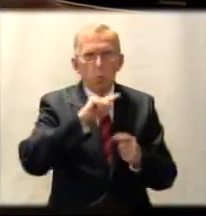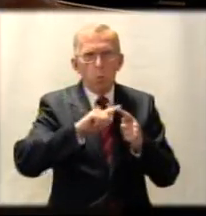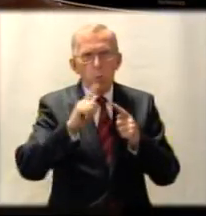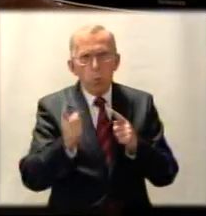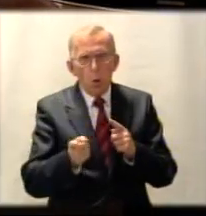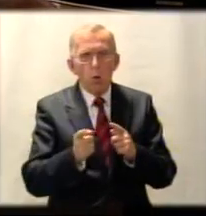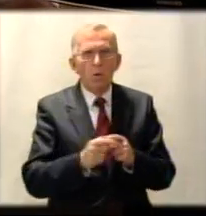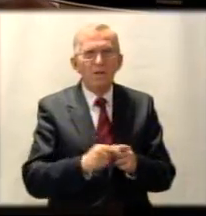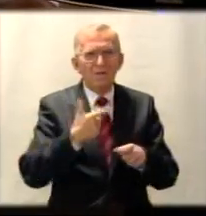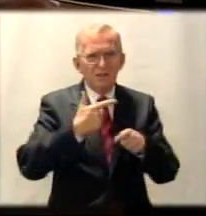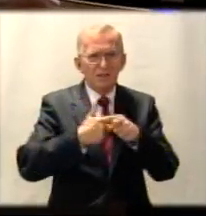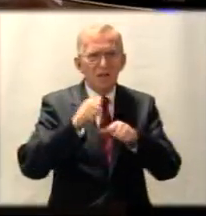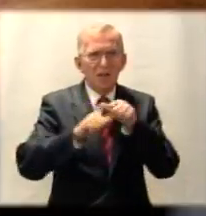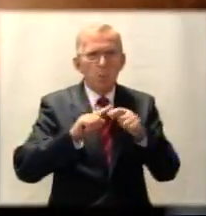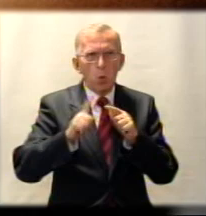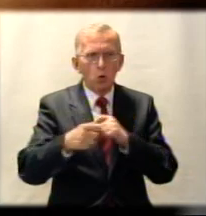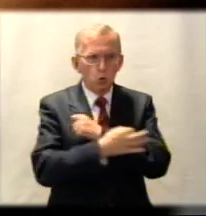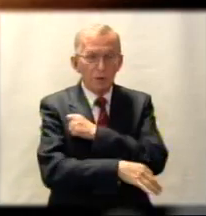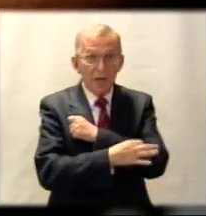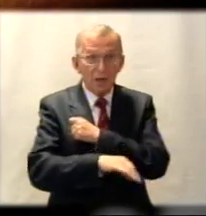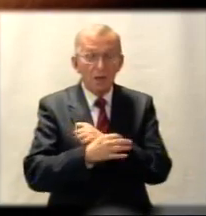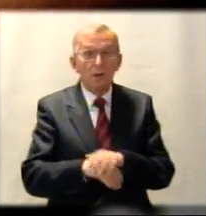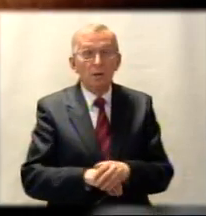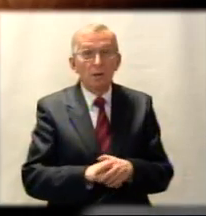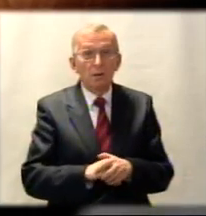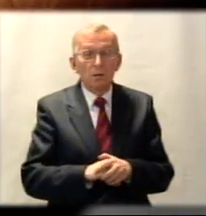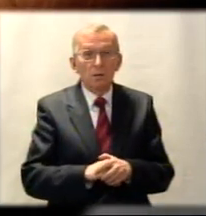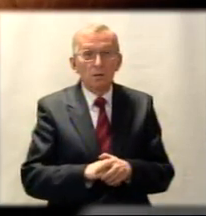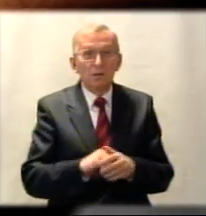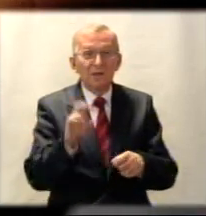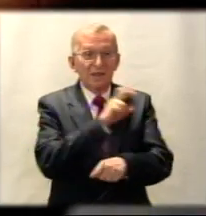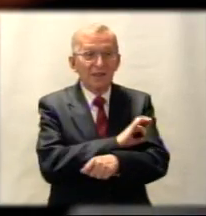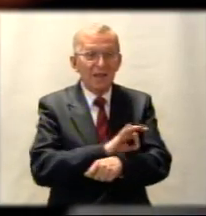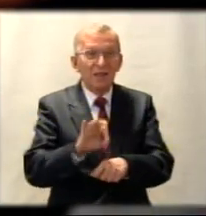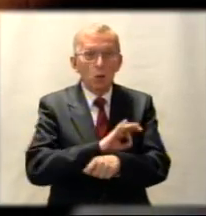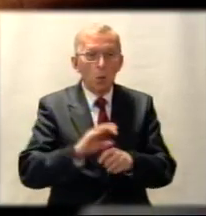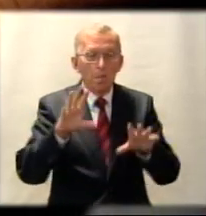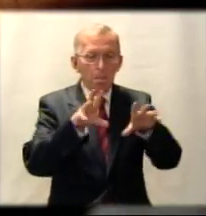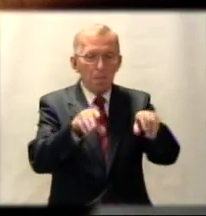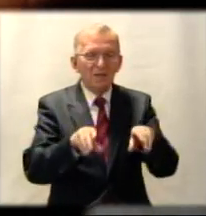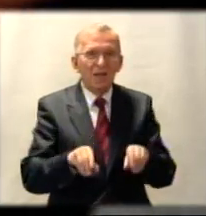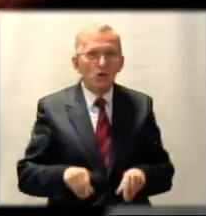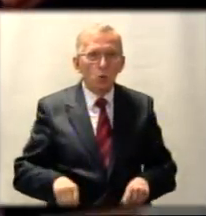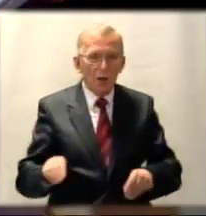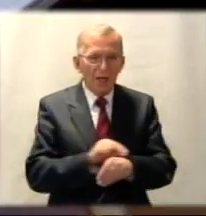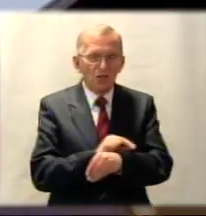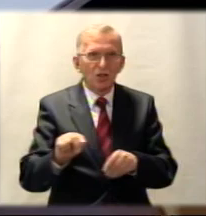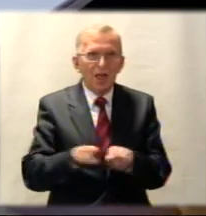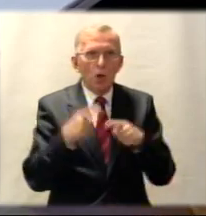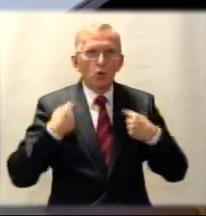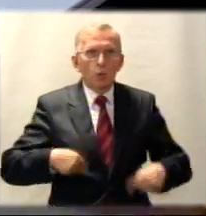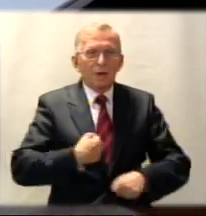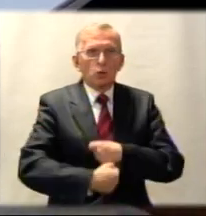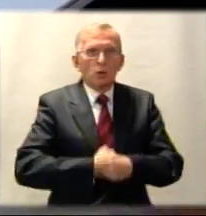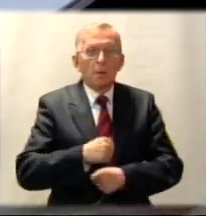20 lat po studiach technikum masażu leczniczego dla osób pracujących.